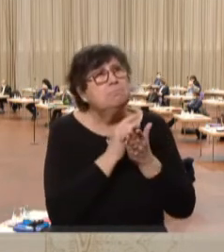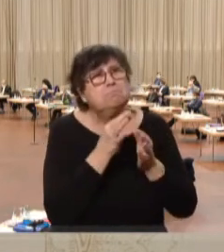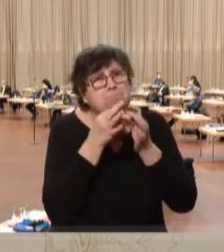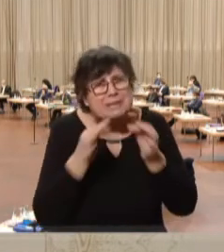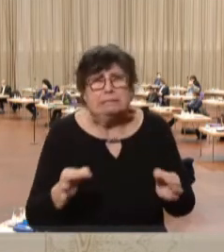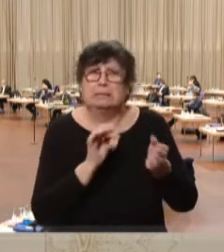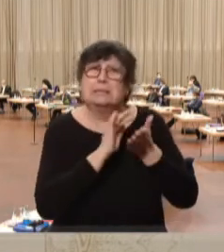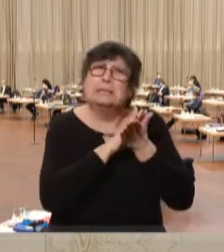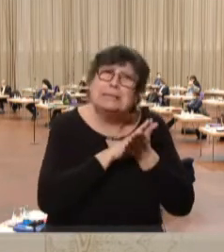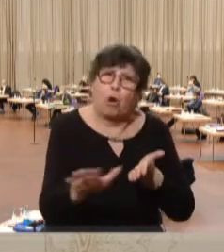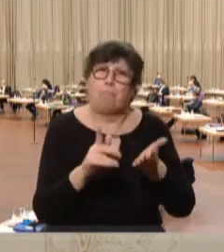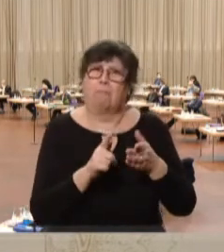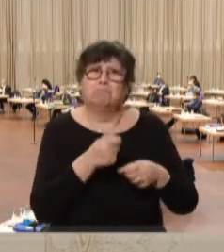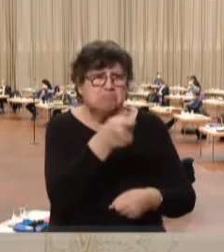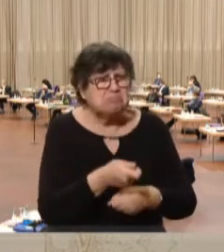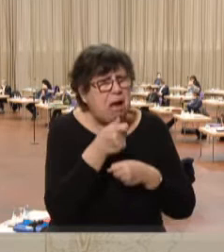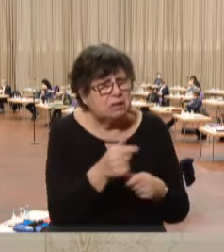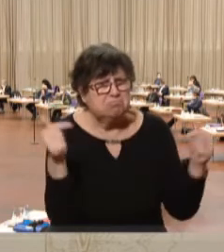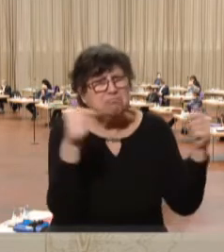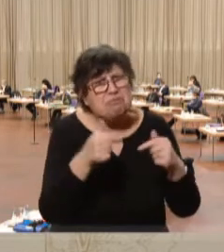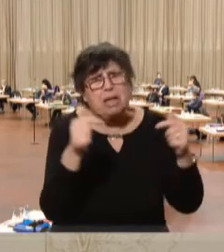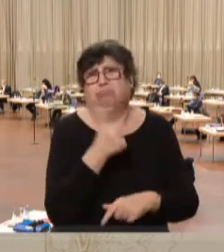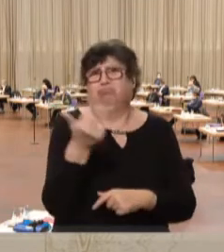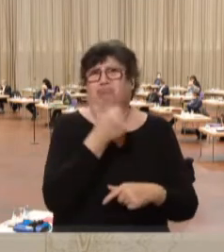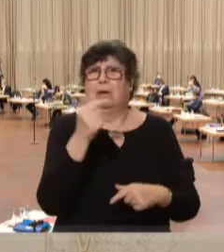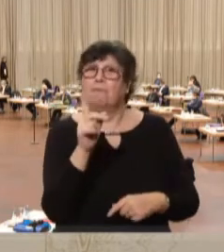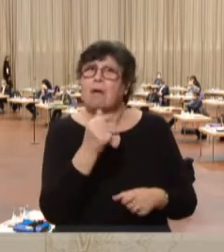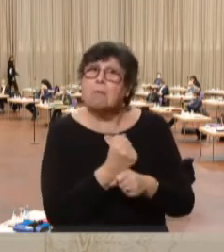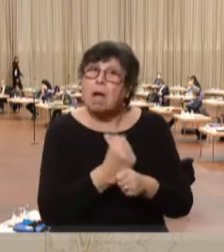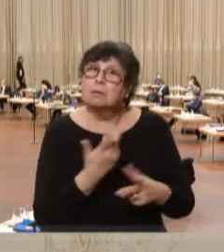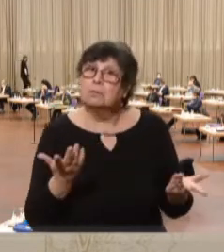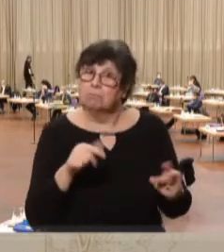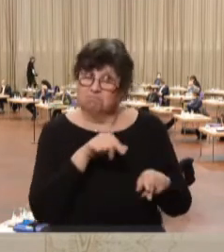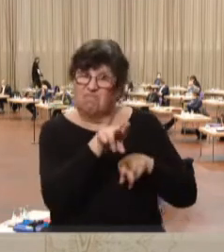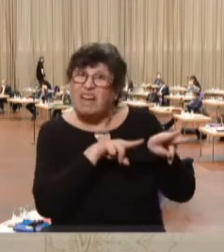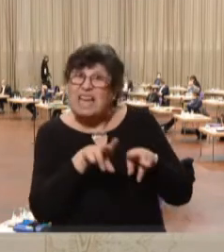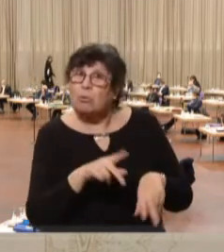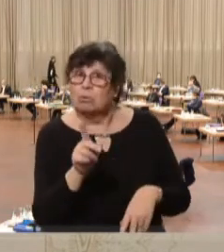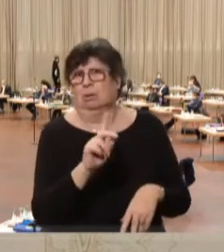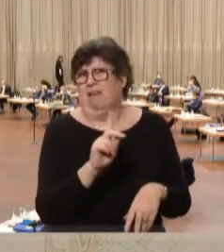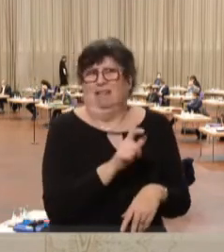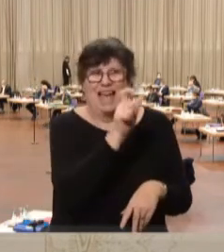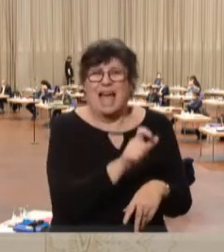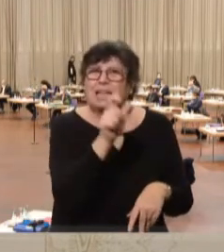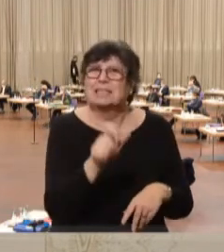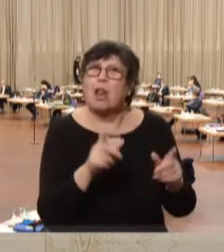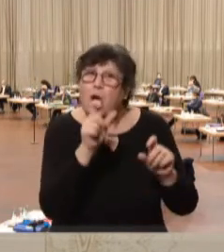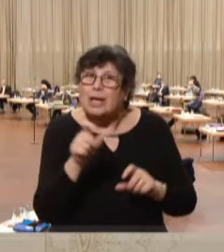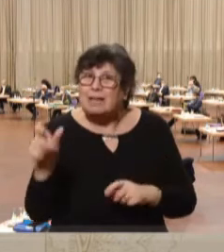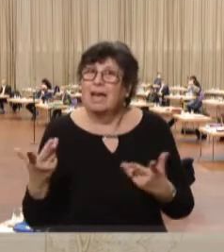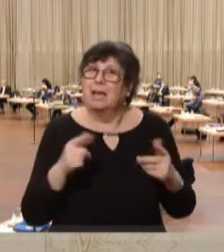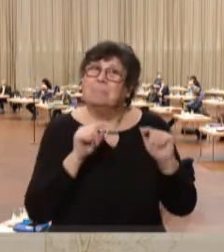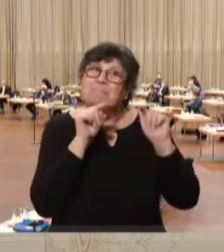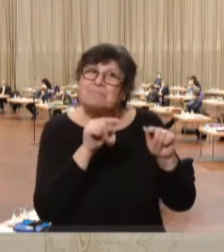Gärten hervorragend gepflegt. Wer hat denn das gemacht? War das die Regierung? Nein, das waren Einzelleute. Dieses